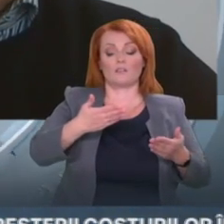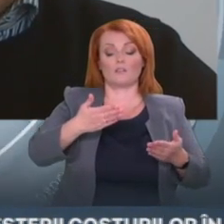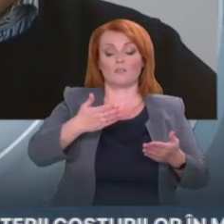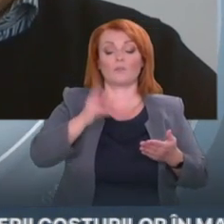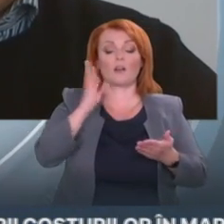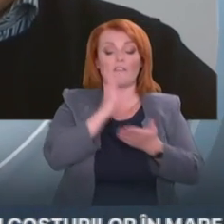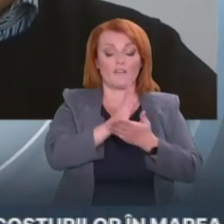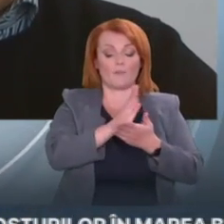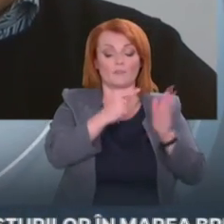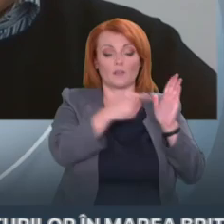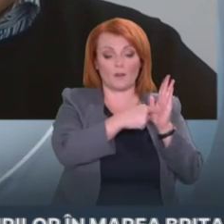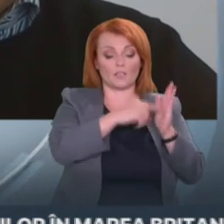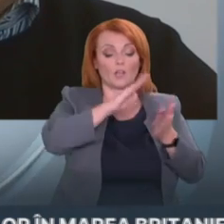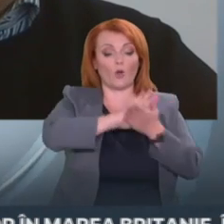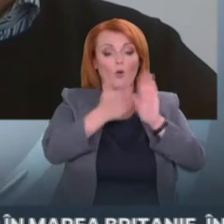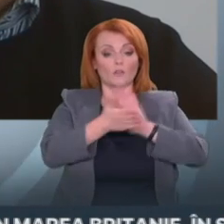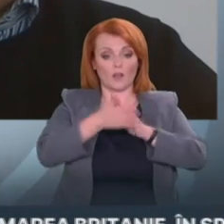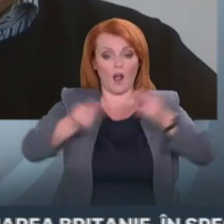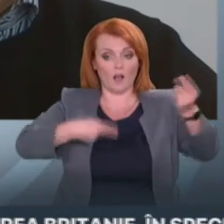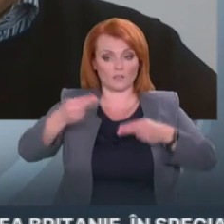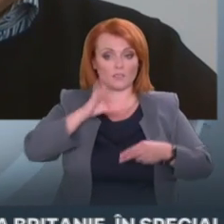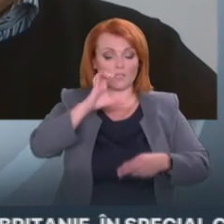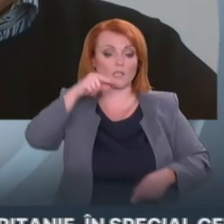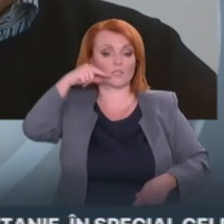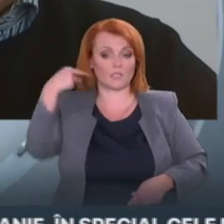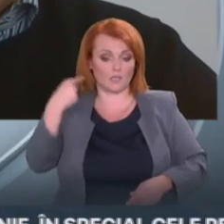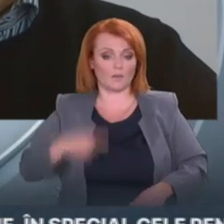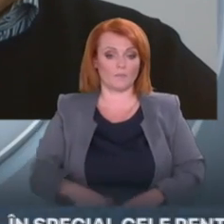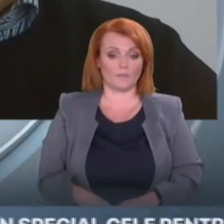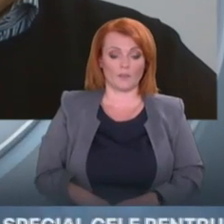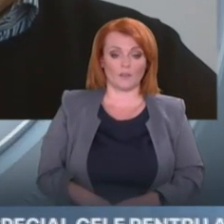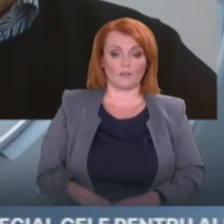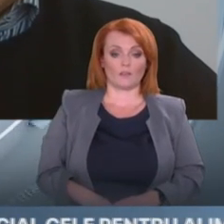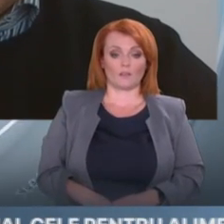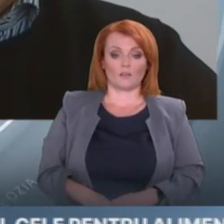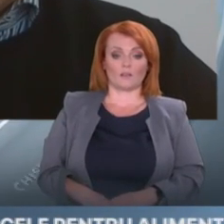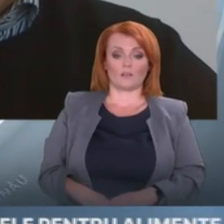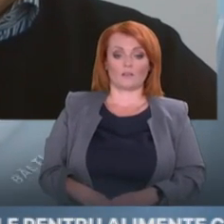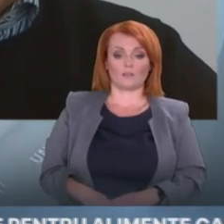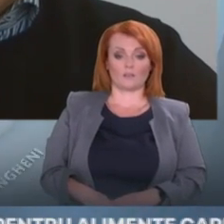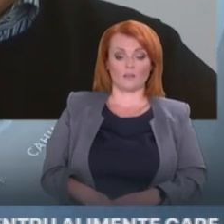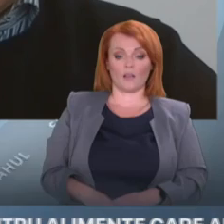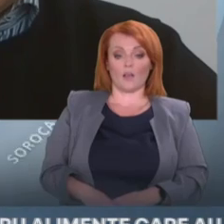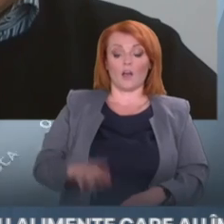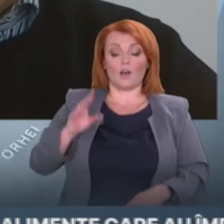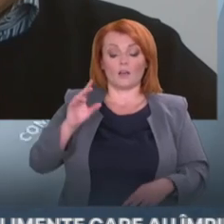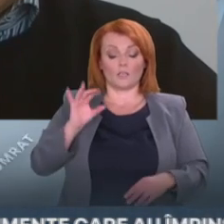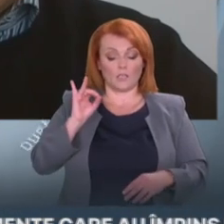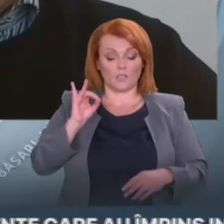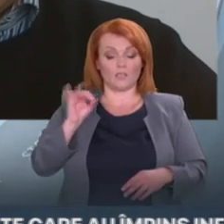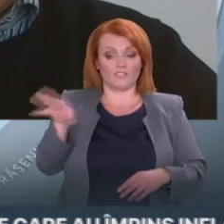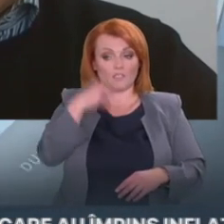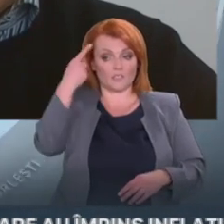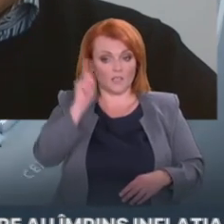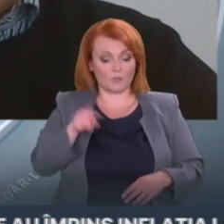Gazprom și ținând cont de faptul că pentru luna curentă volumul de gaze livrat a fost redus cu 30%, la